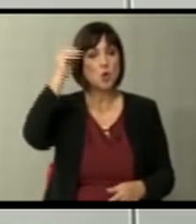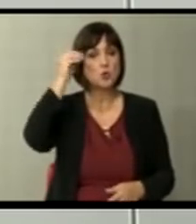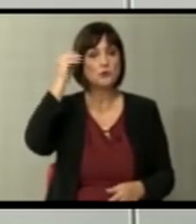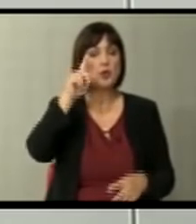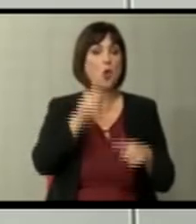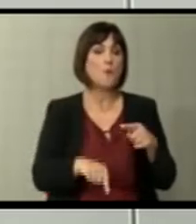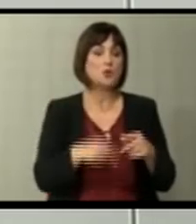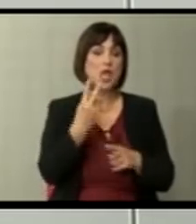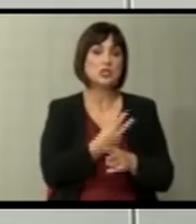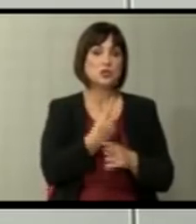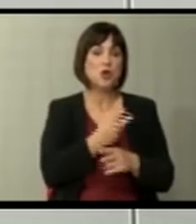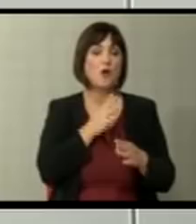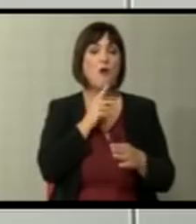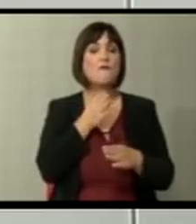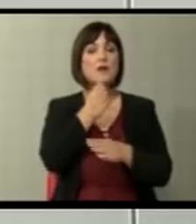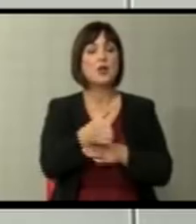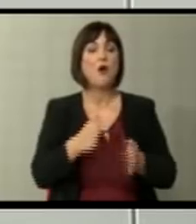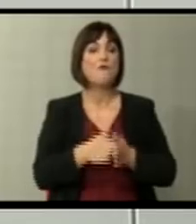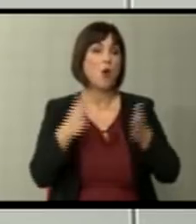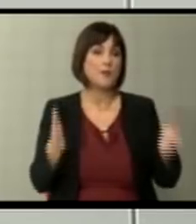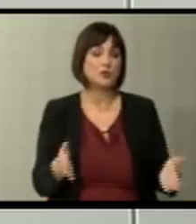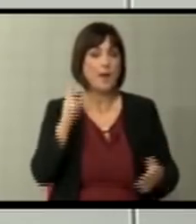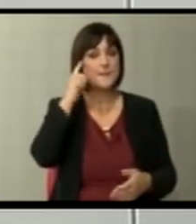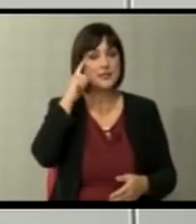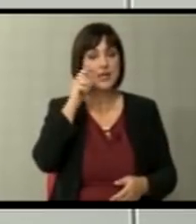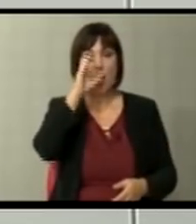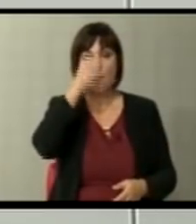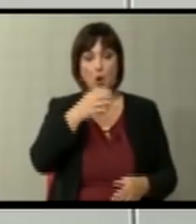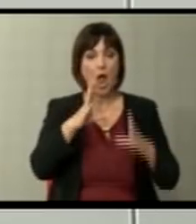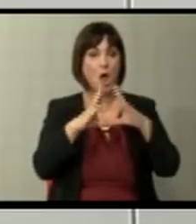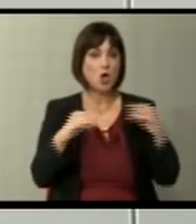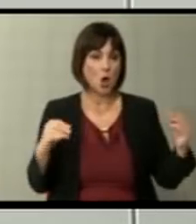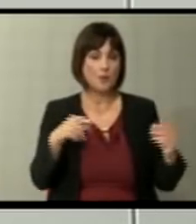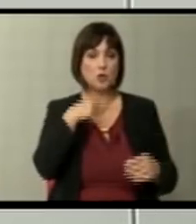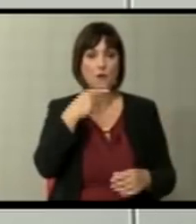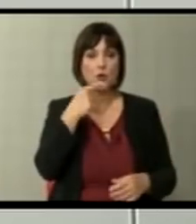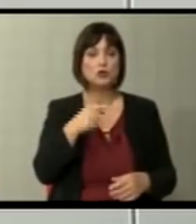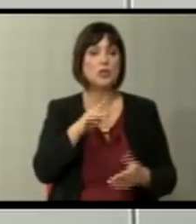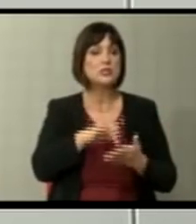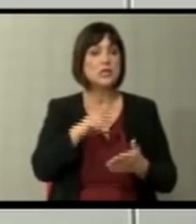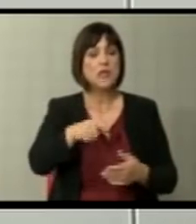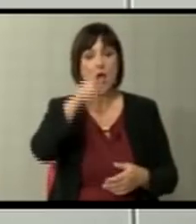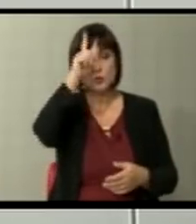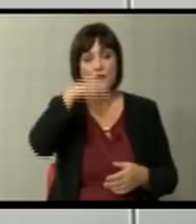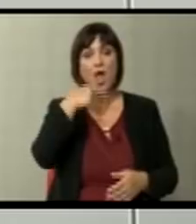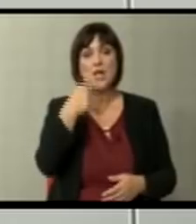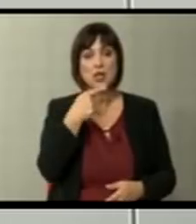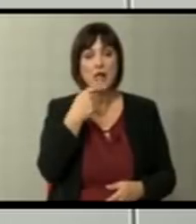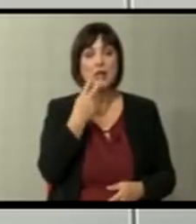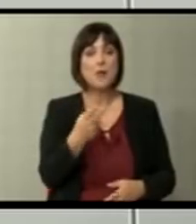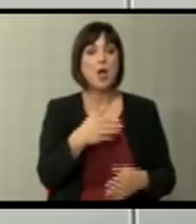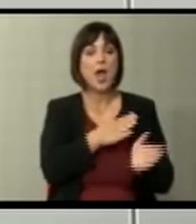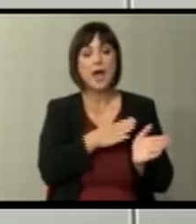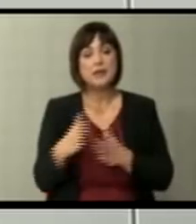со последните држави кои влега во проширувањето, председмислейки на Бугарија и Романија. Тоа го кажа Среде Софија и очигледно гледаме и